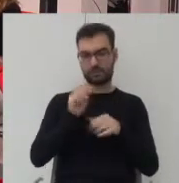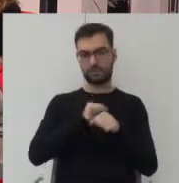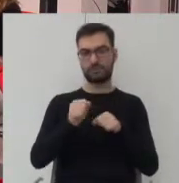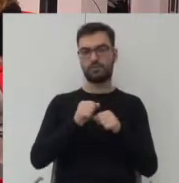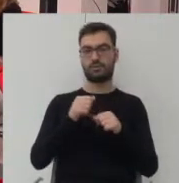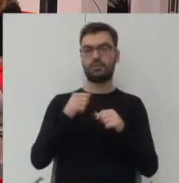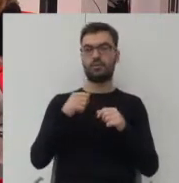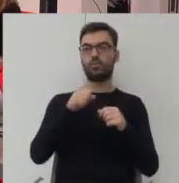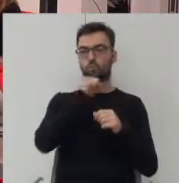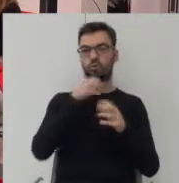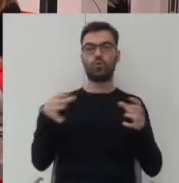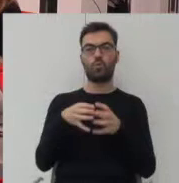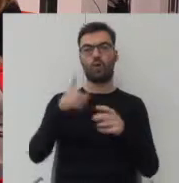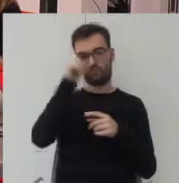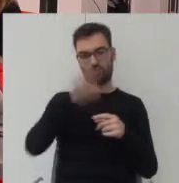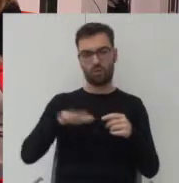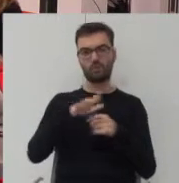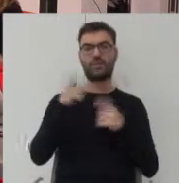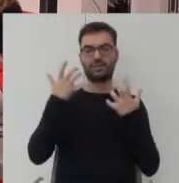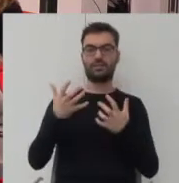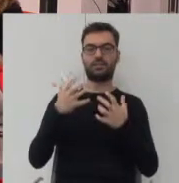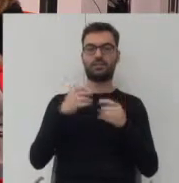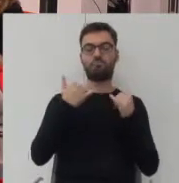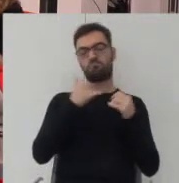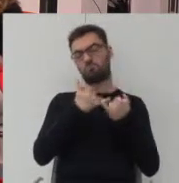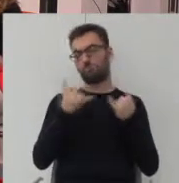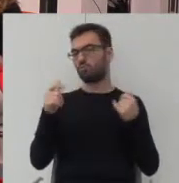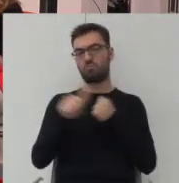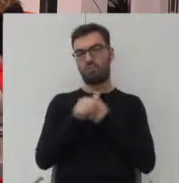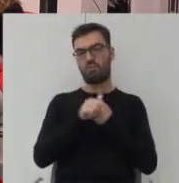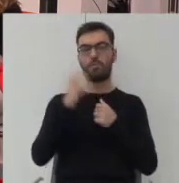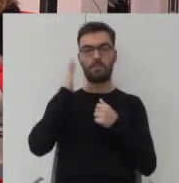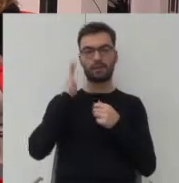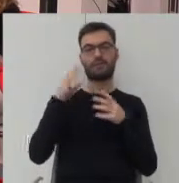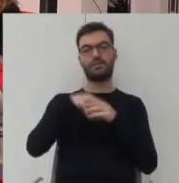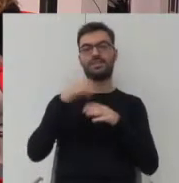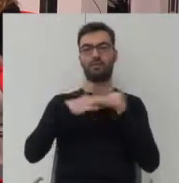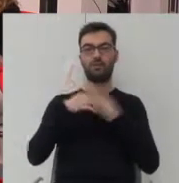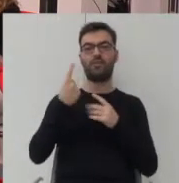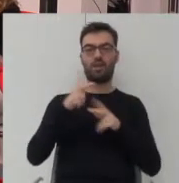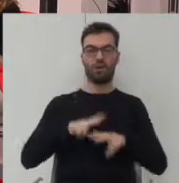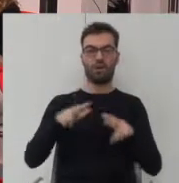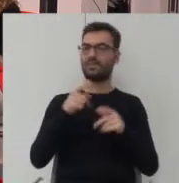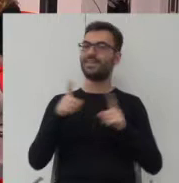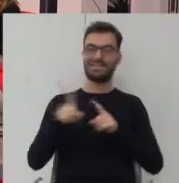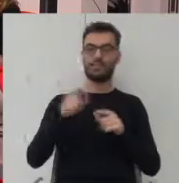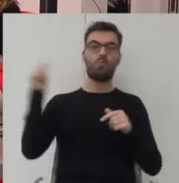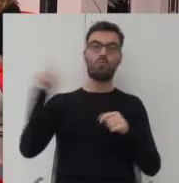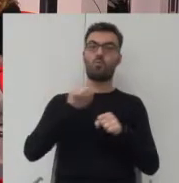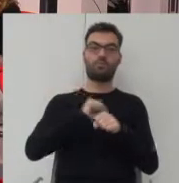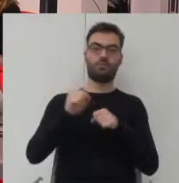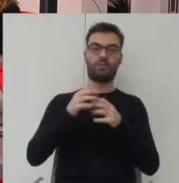znacząca grupa społeczna, która chce z różnych względów mieszkać w zabudowie jednorodzinnej. Ale to nie znaczy, że ona musi być